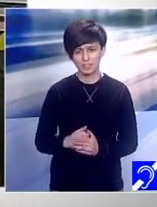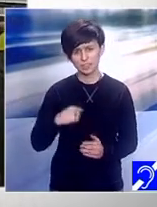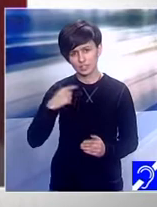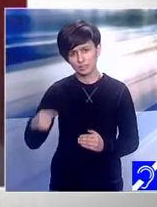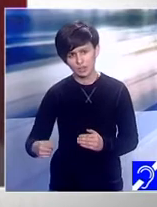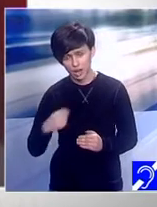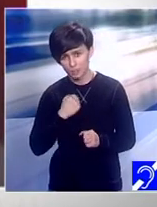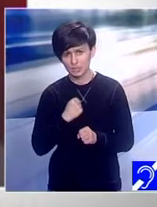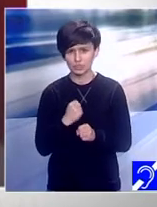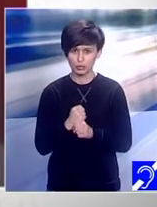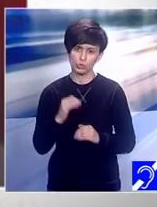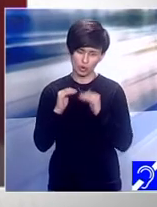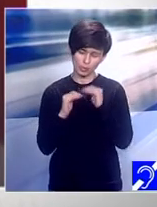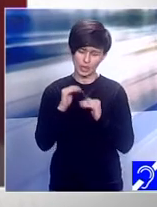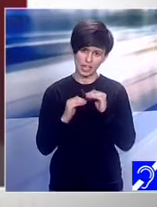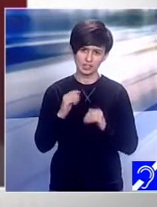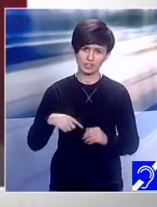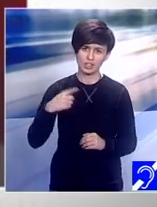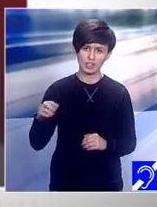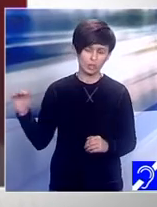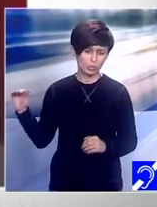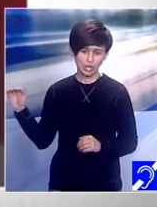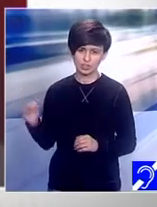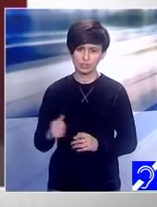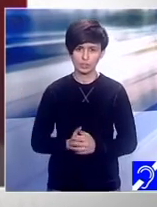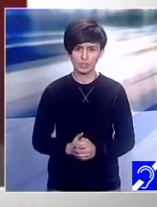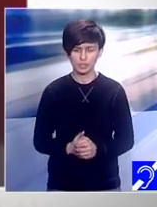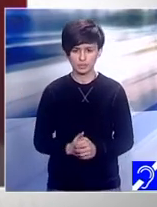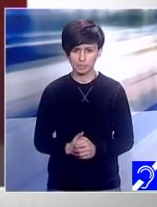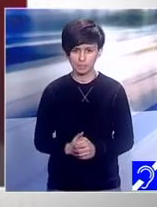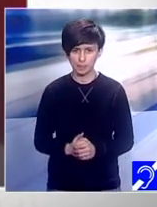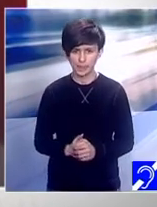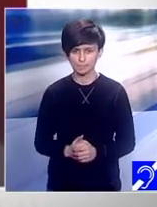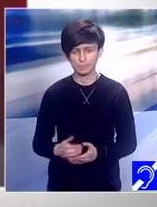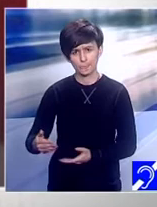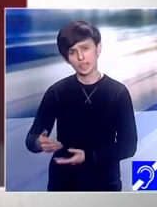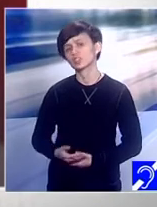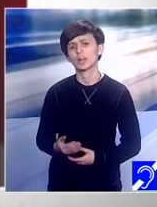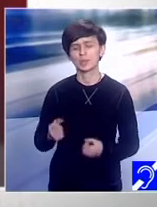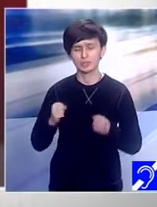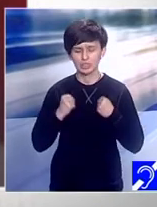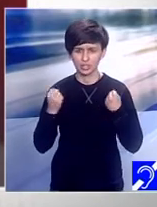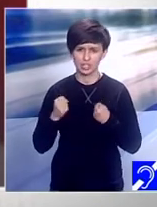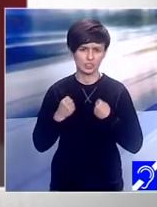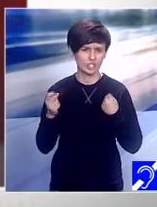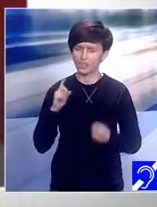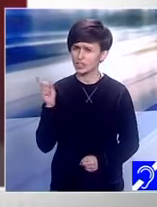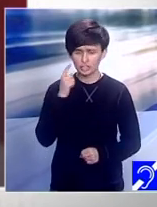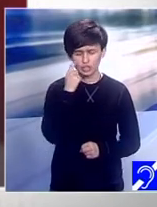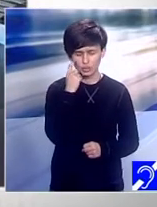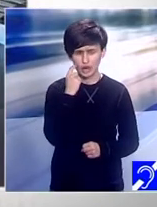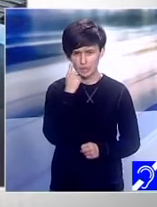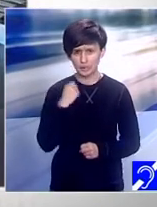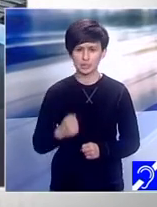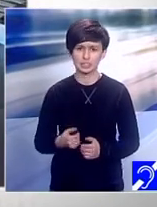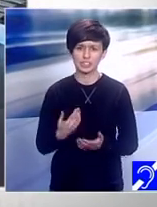ce probleme aveau. M-am încărcat un pic așa cu energie și după aceea nu am mai avut timp să mă plâng. Fiindcă o trebuie